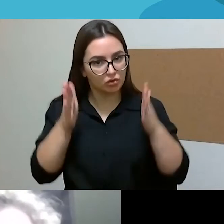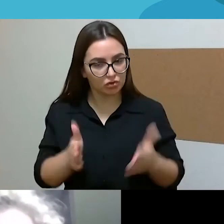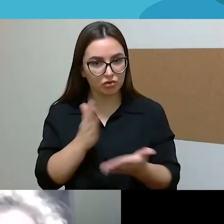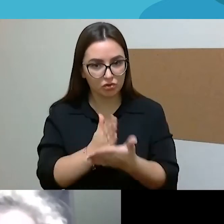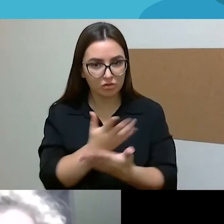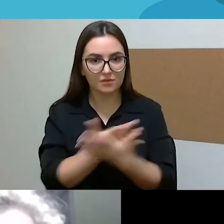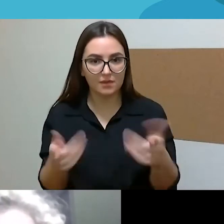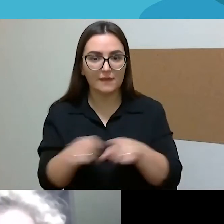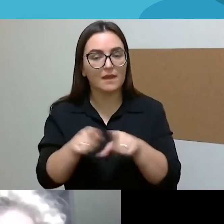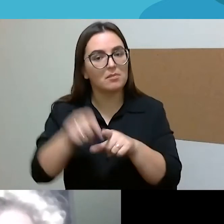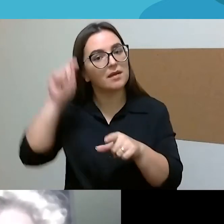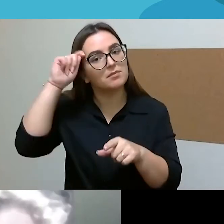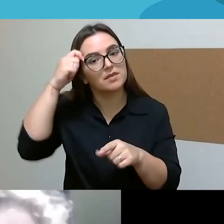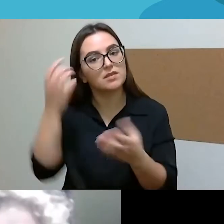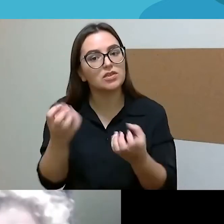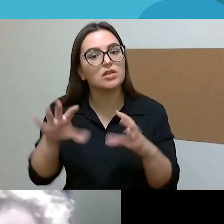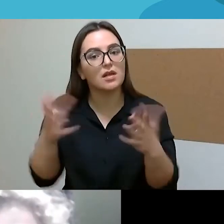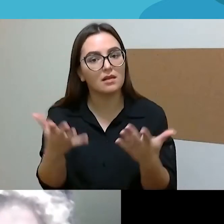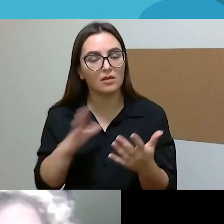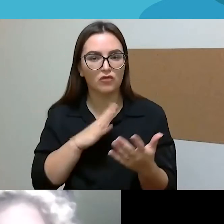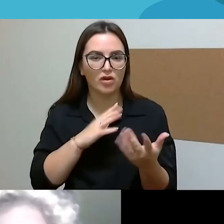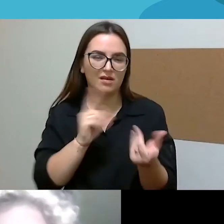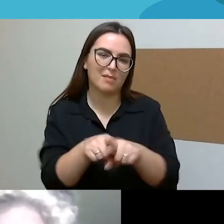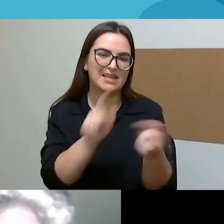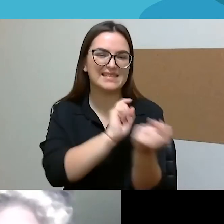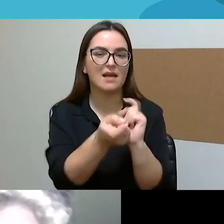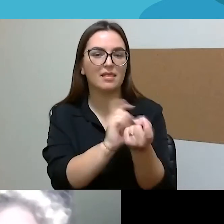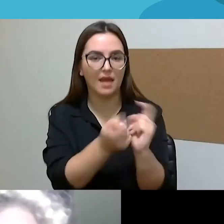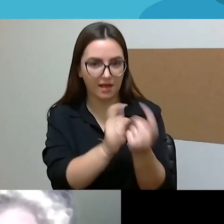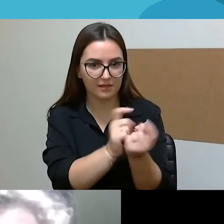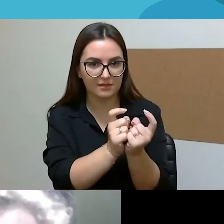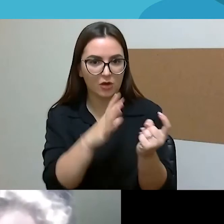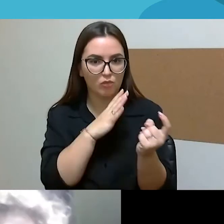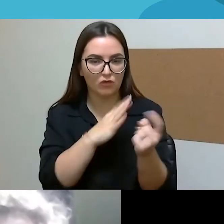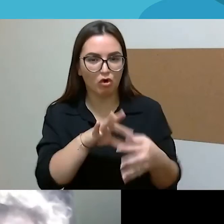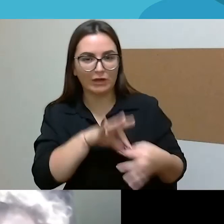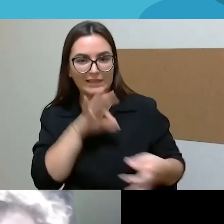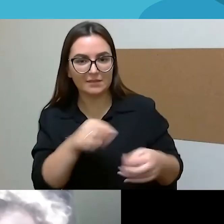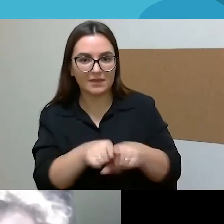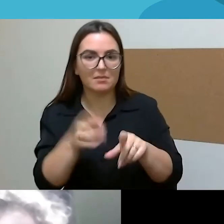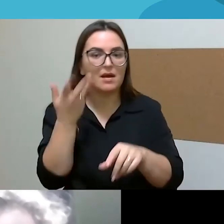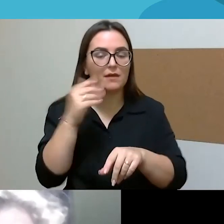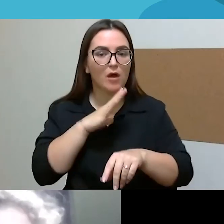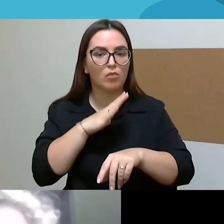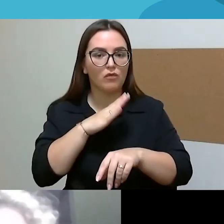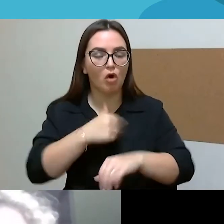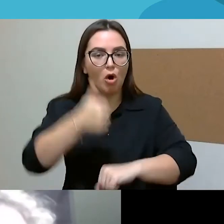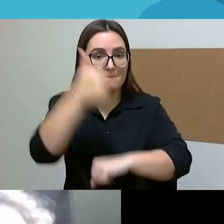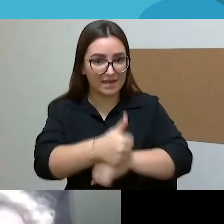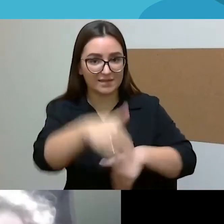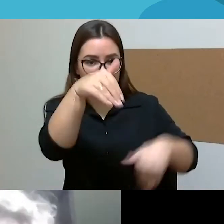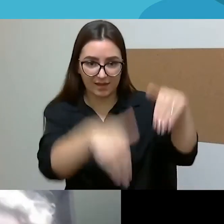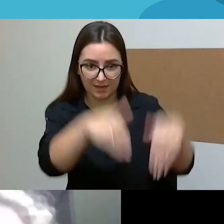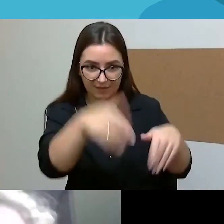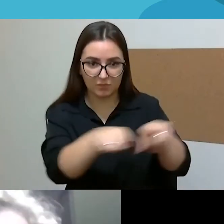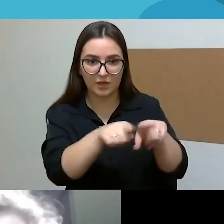nežinau, skandalų gal nepavadinsime, tas įtampas, kurios kylo prezidento rinkimo metu, kada buvo aiškinama,